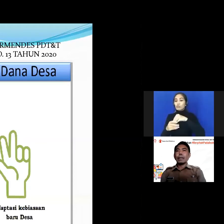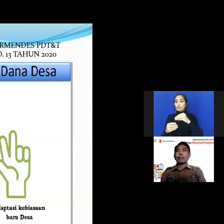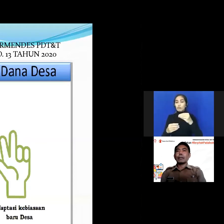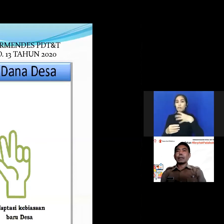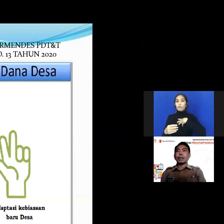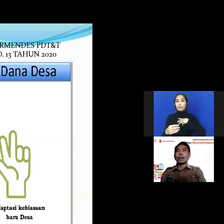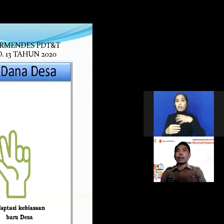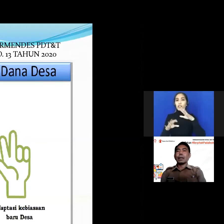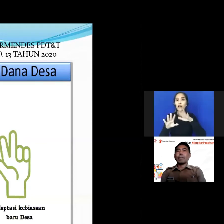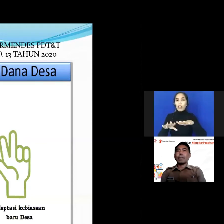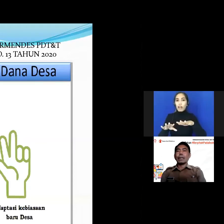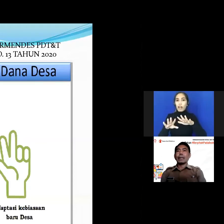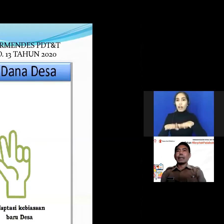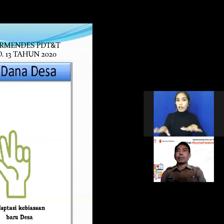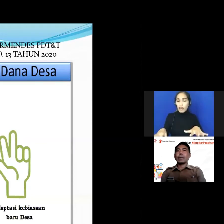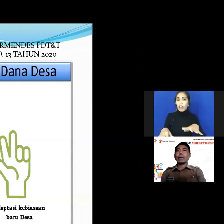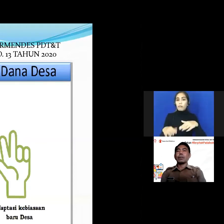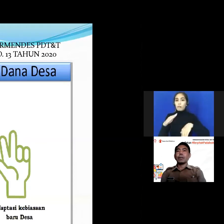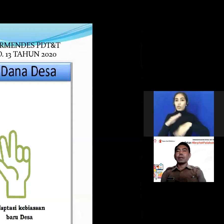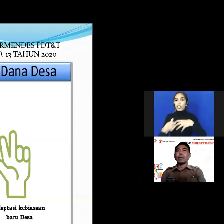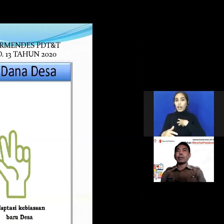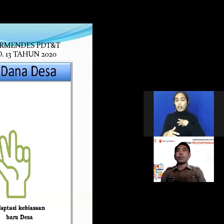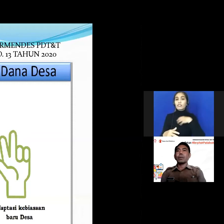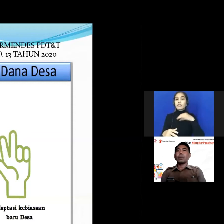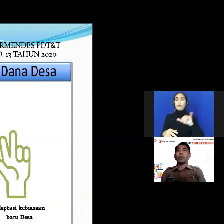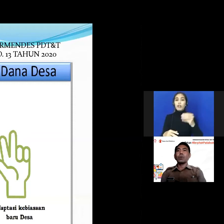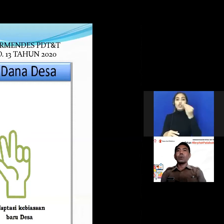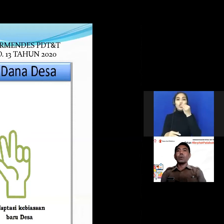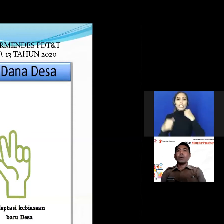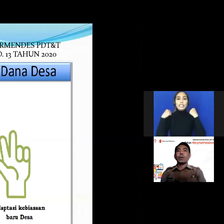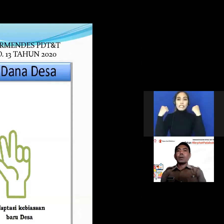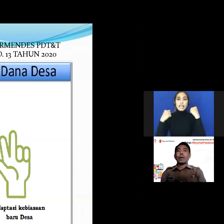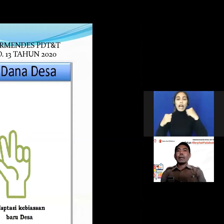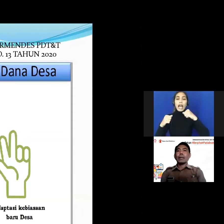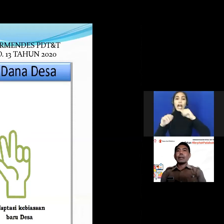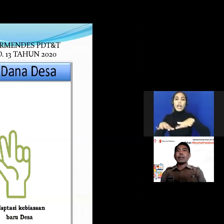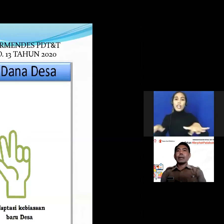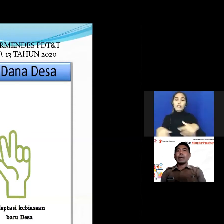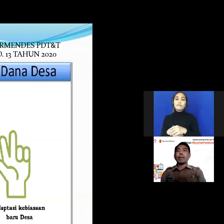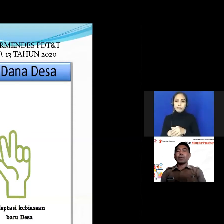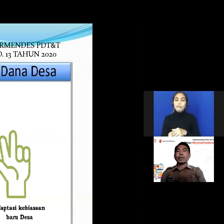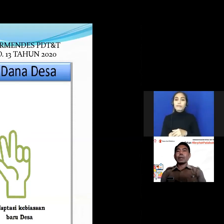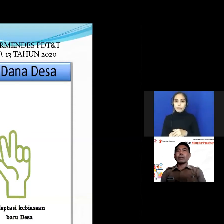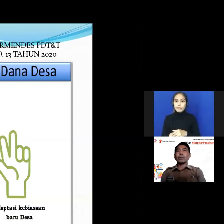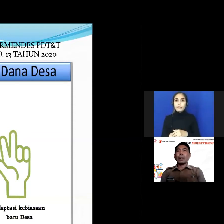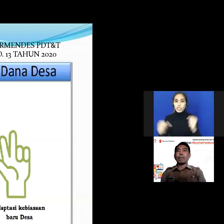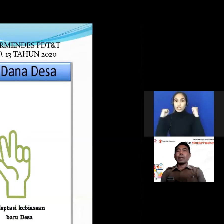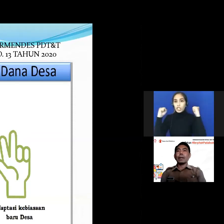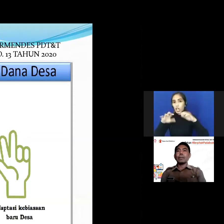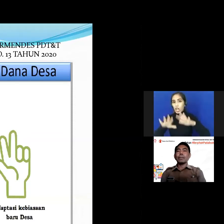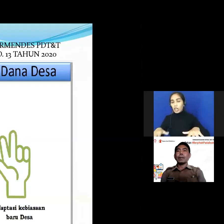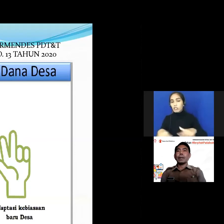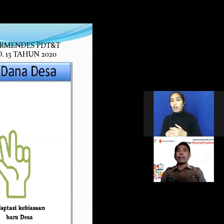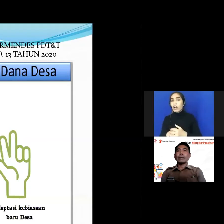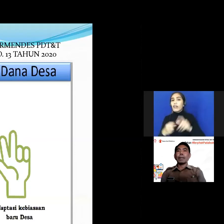promendes PDT dan transmigrasi nomor 13 tahun 2020 ada tiga prioritas utama